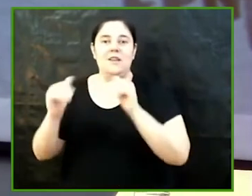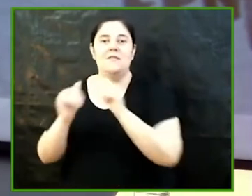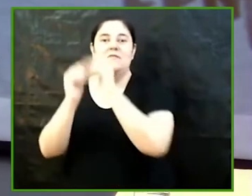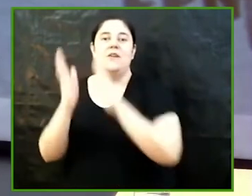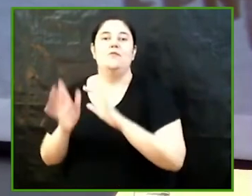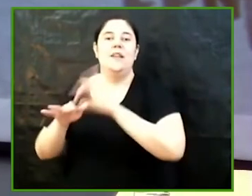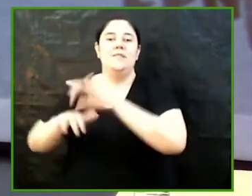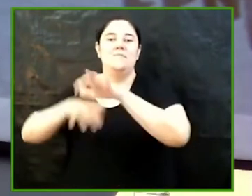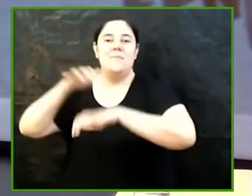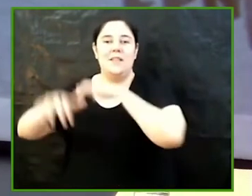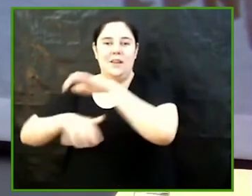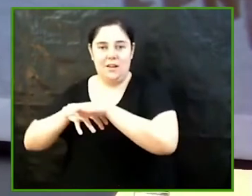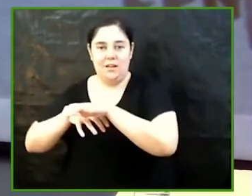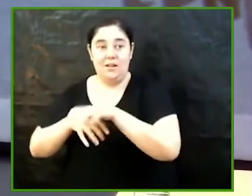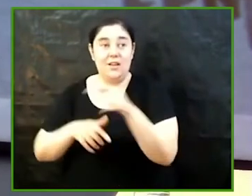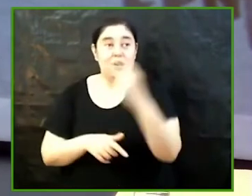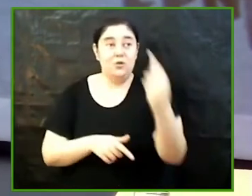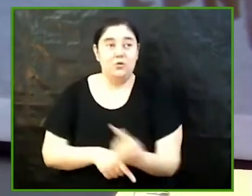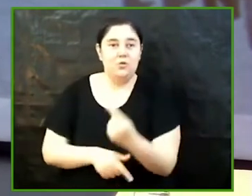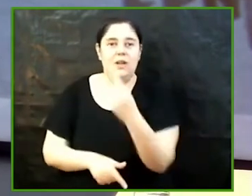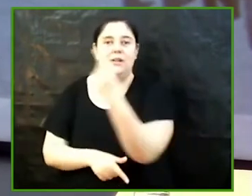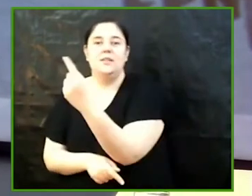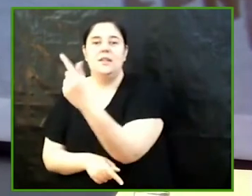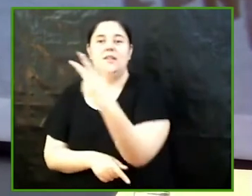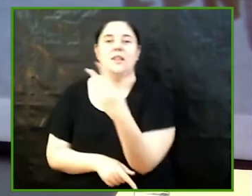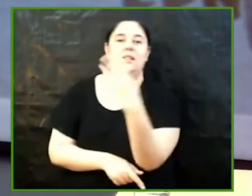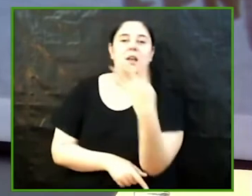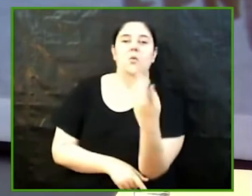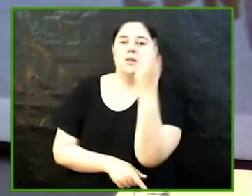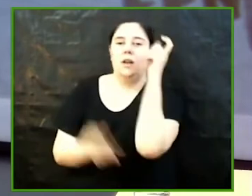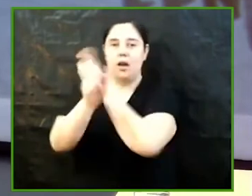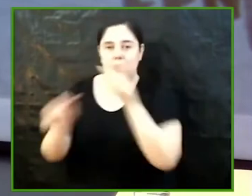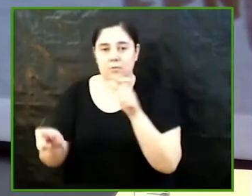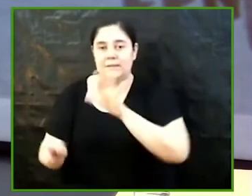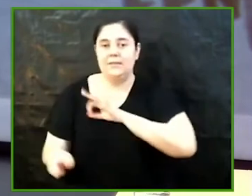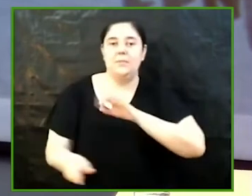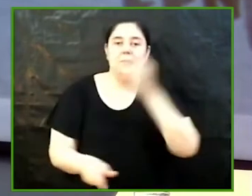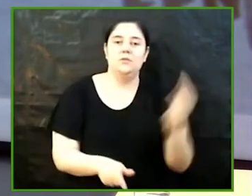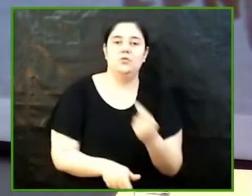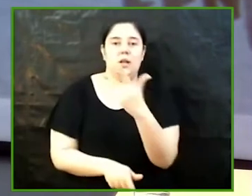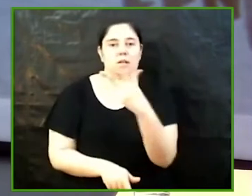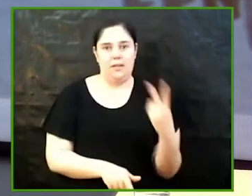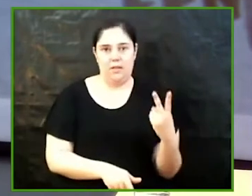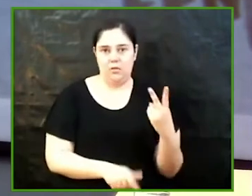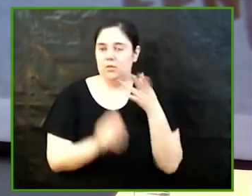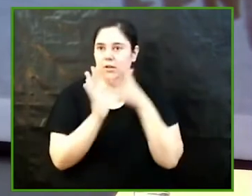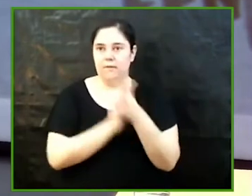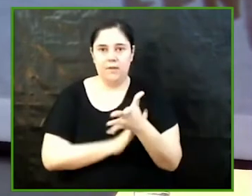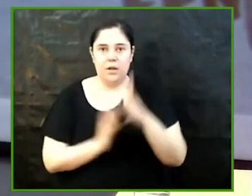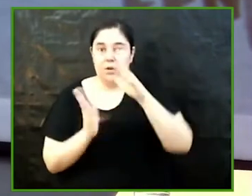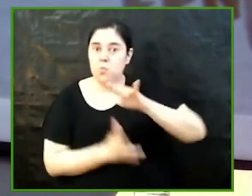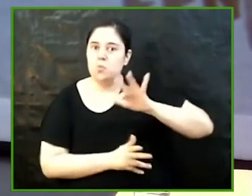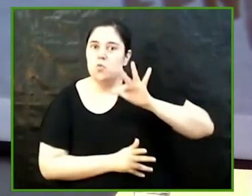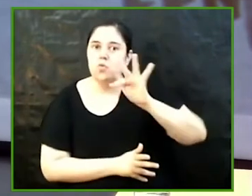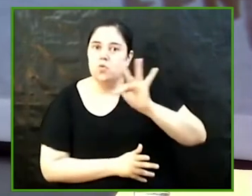hi ha 134 estudiants que han presentat projecte i s'han premiat 32 treballs. És una molt bona notícia. El fet que el premi